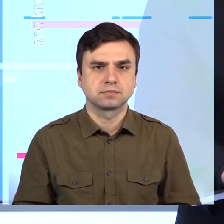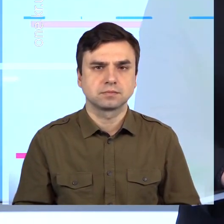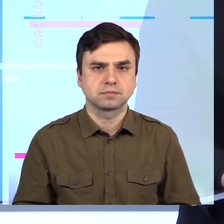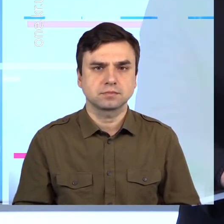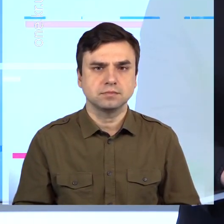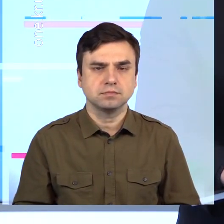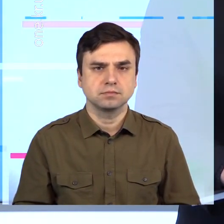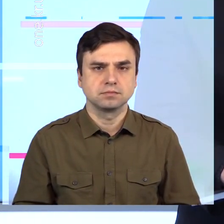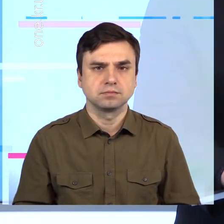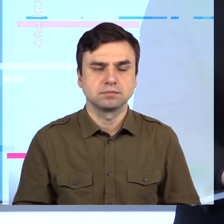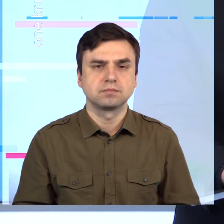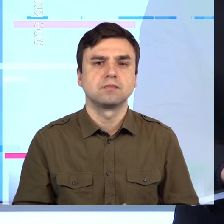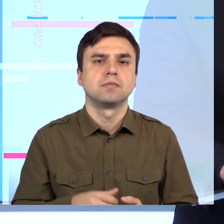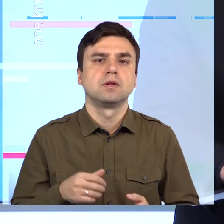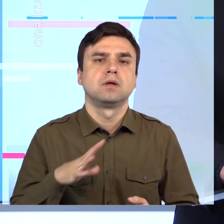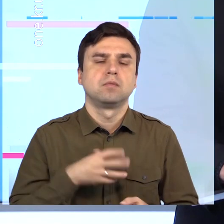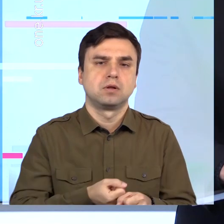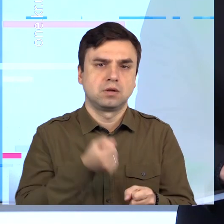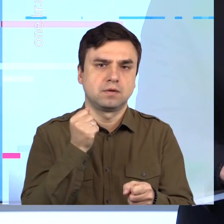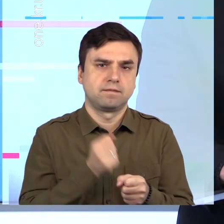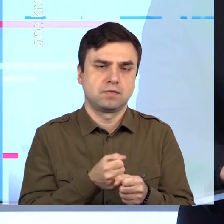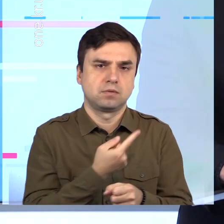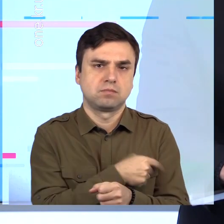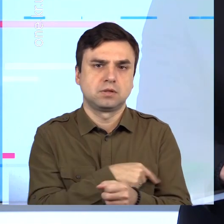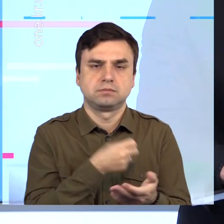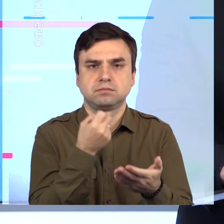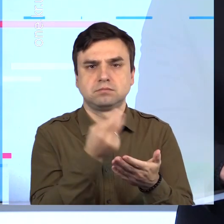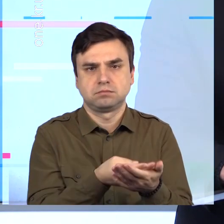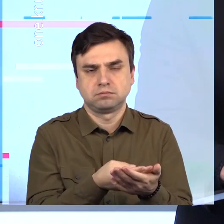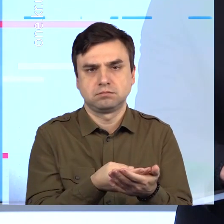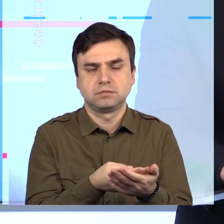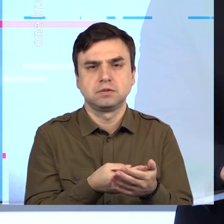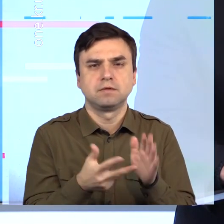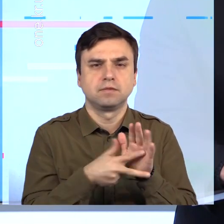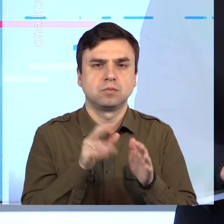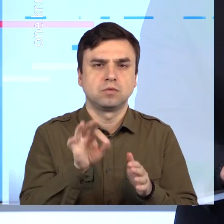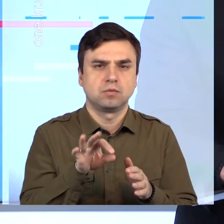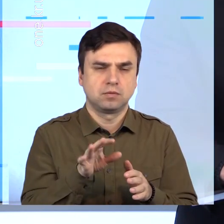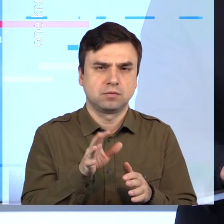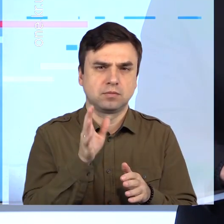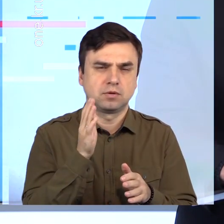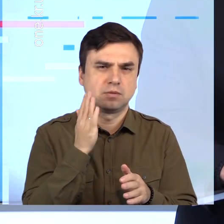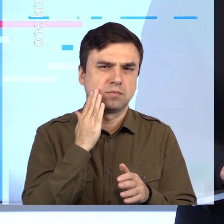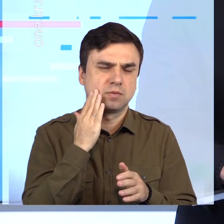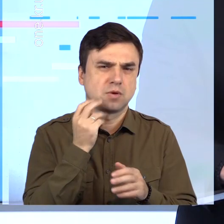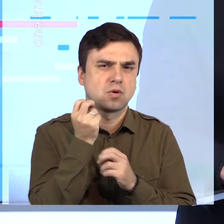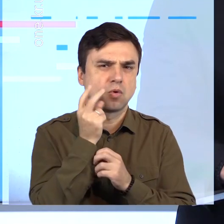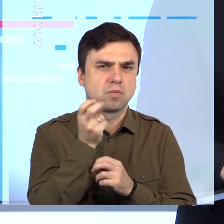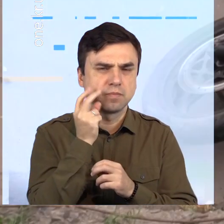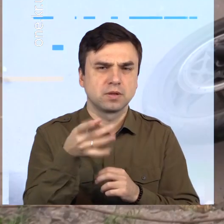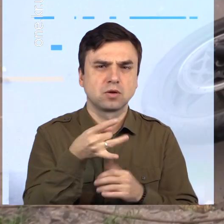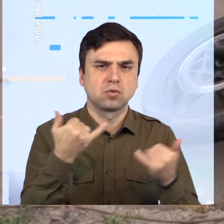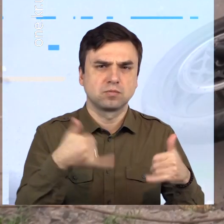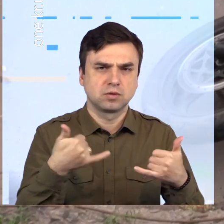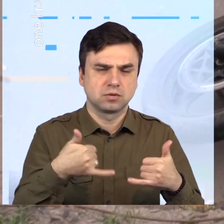Не впорався з керуванням, через що потрапив на лікарняне ліжко. 8 жовтня близького півдня в Металургійному районі на